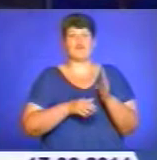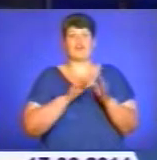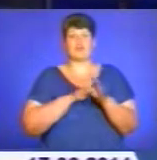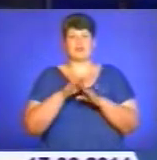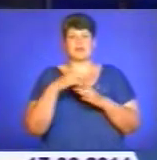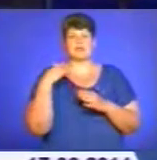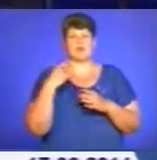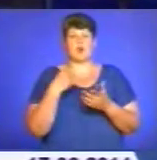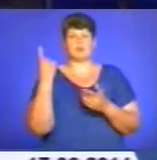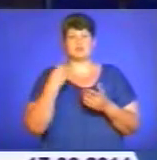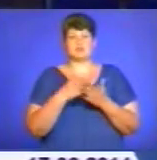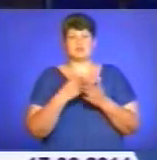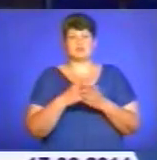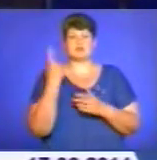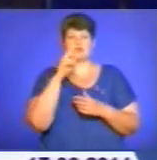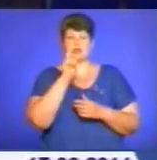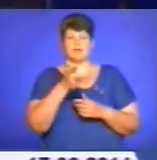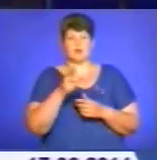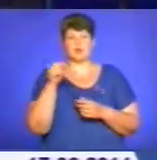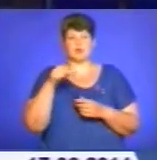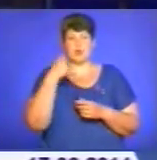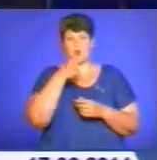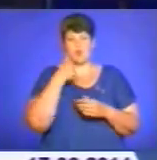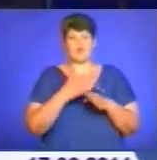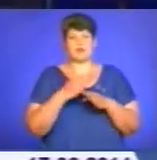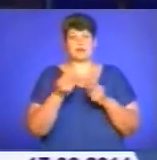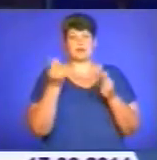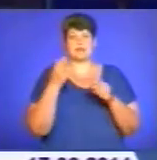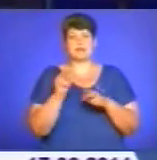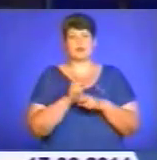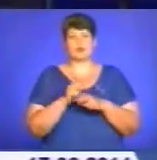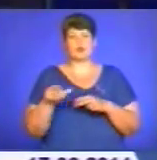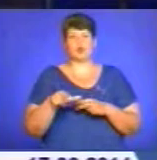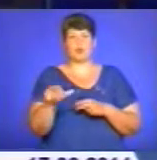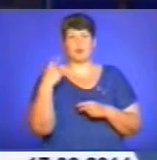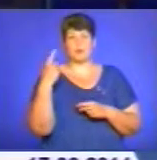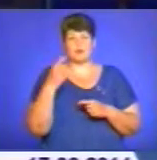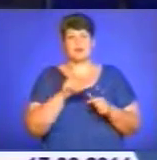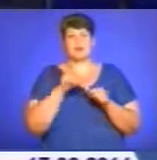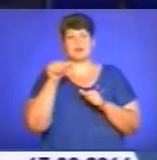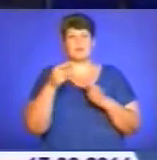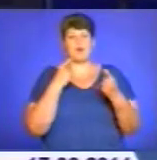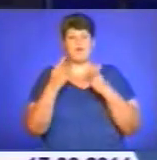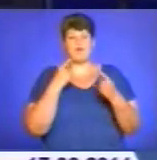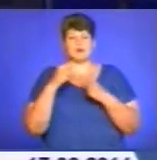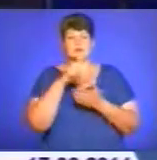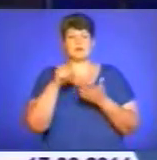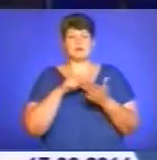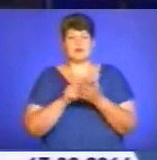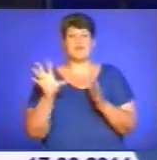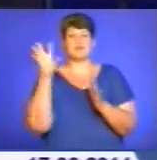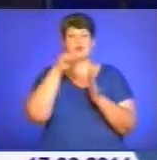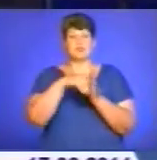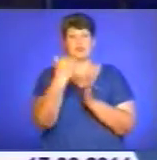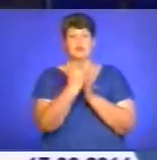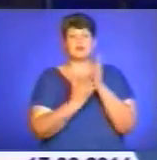за перший квартал цього року, а виділення коштів на ремонт доріг області. Окрім обговорених президією обласної ради питань, депутати включили до